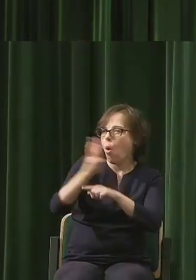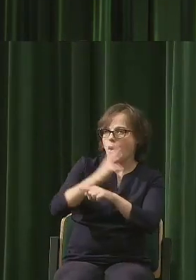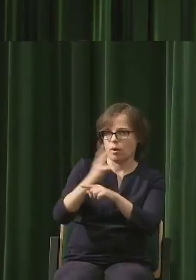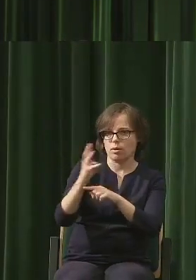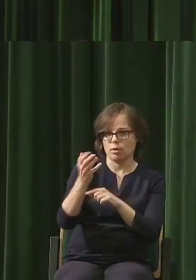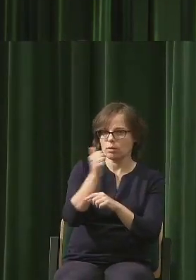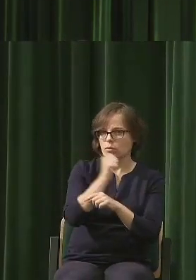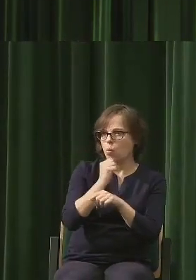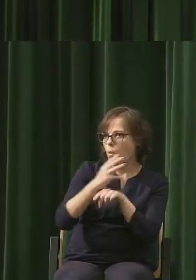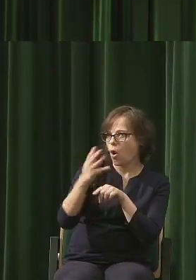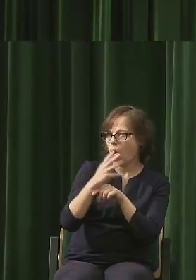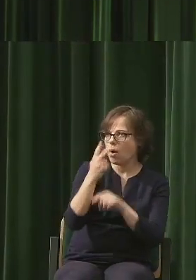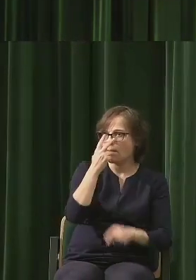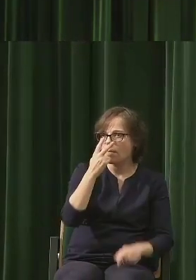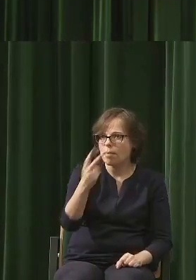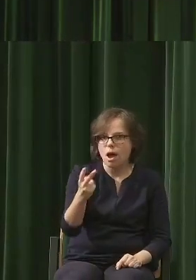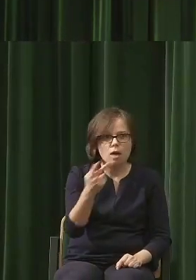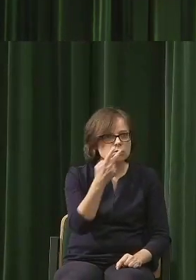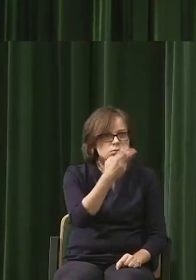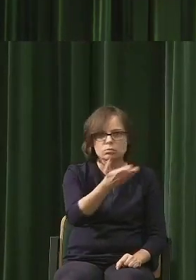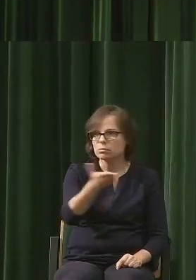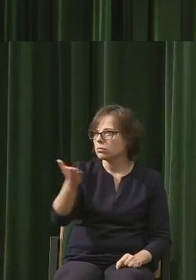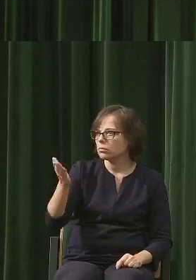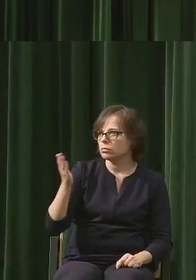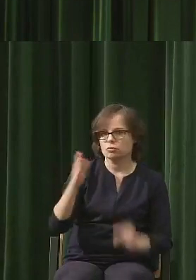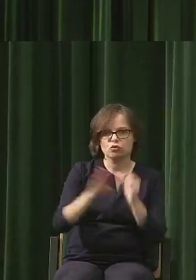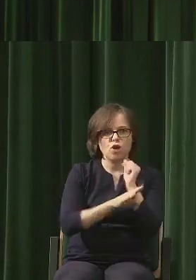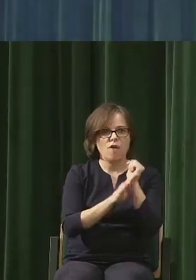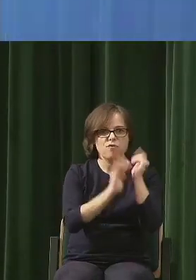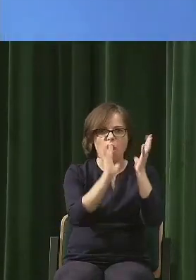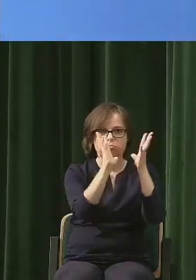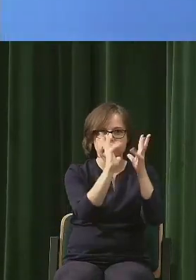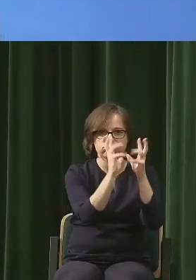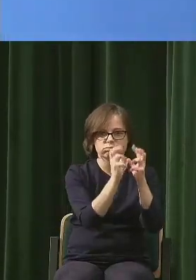wszystko dookoła i umierające, zasychające,